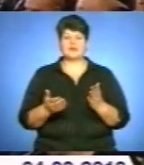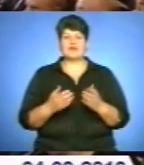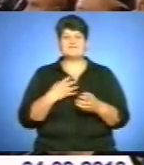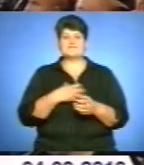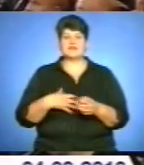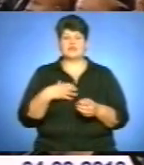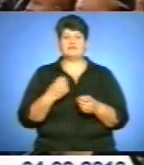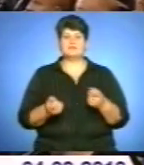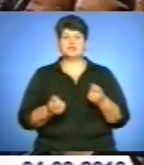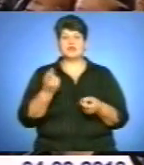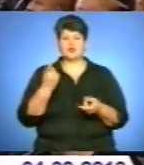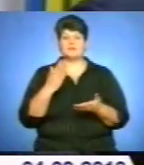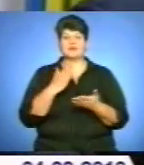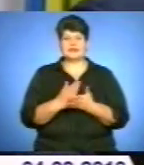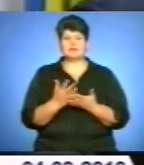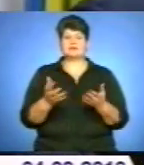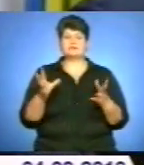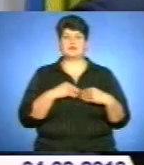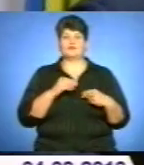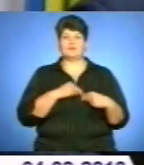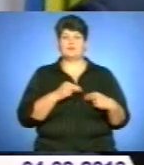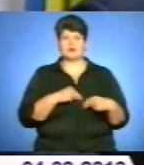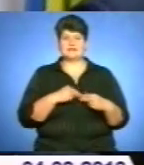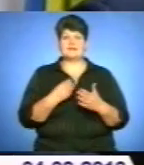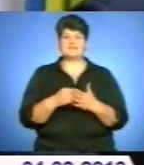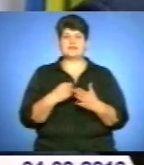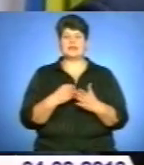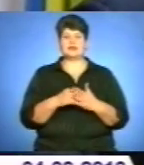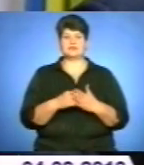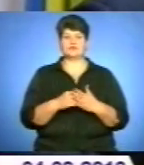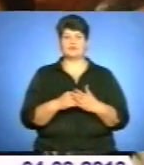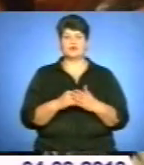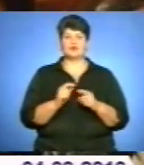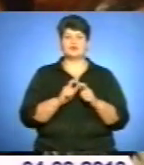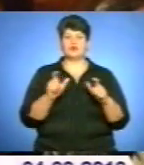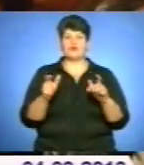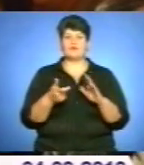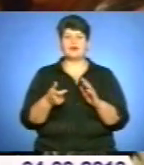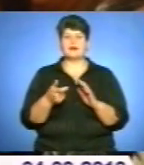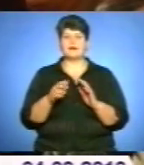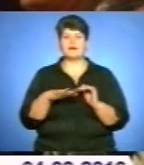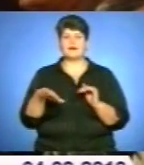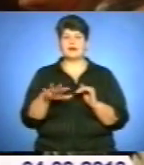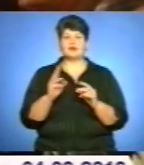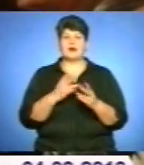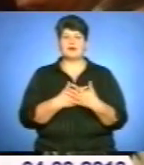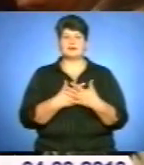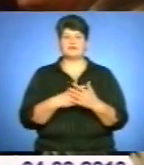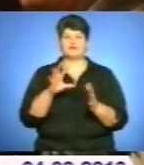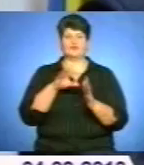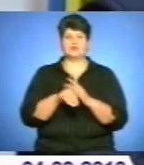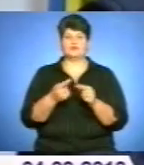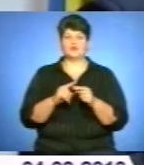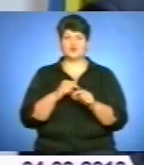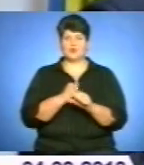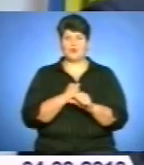отримання оборотних коштів є співпраця з фінансовими установами Кралю. Деякі з них вже активно включилися в цю роботу з аграріями.